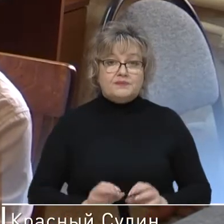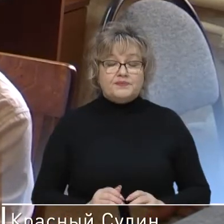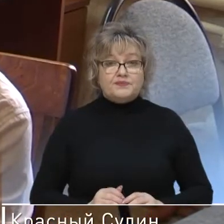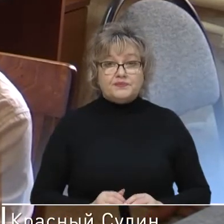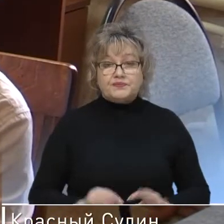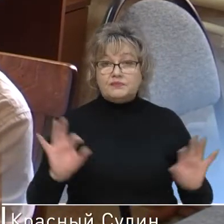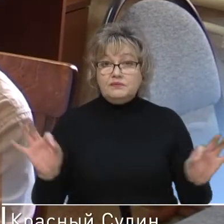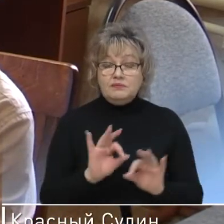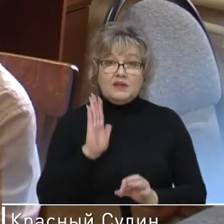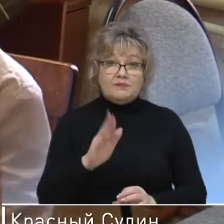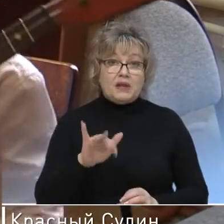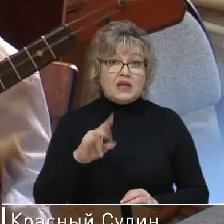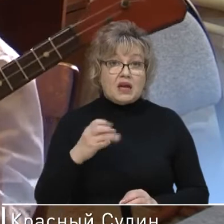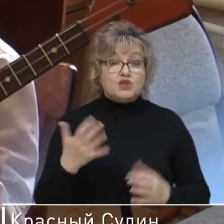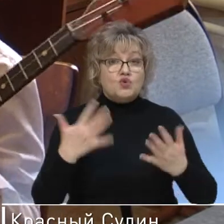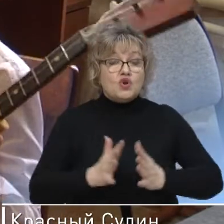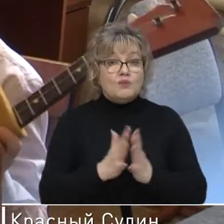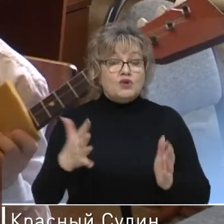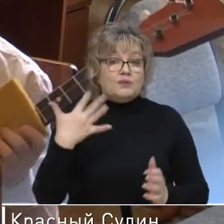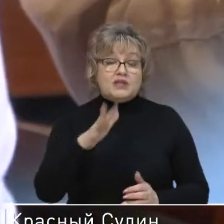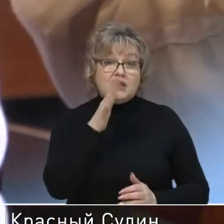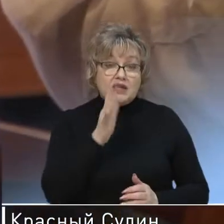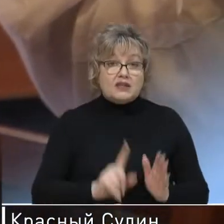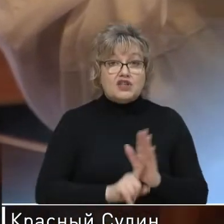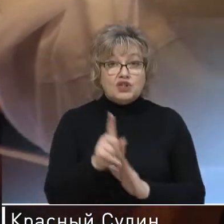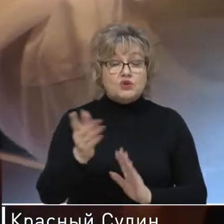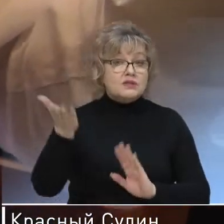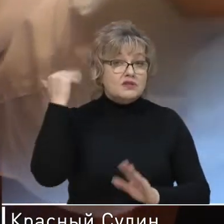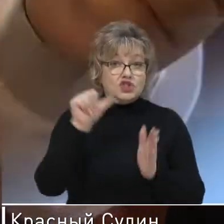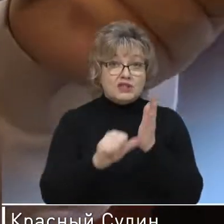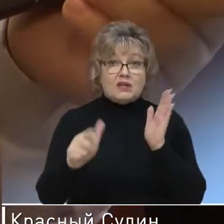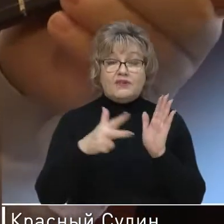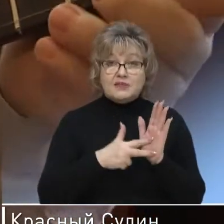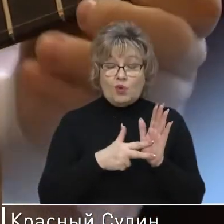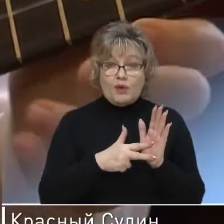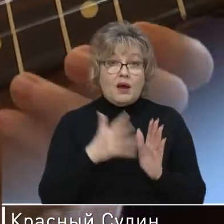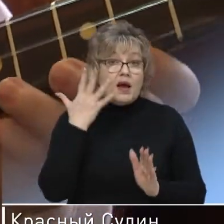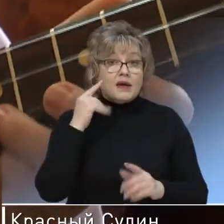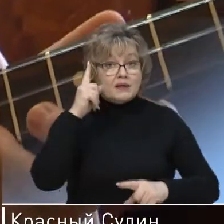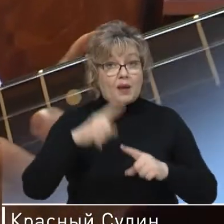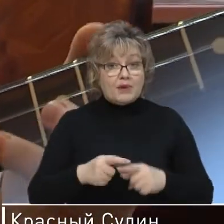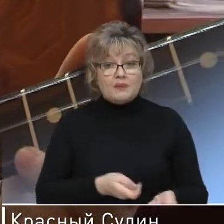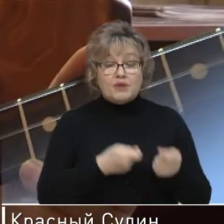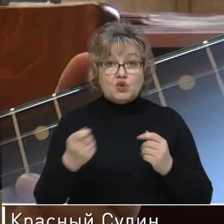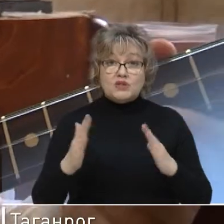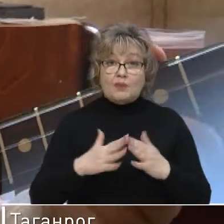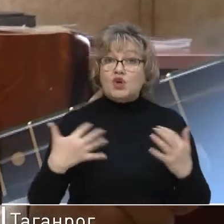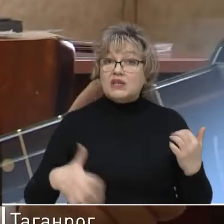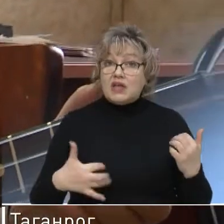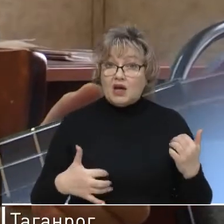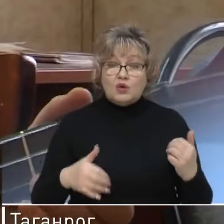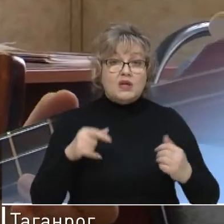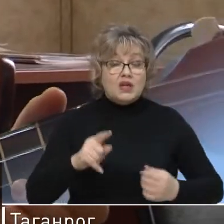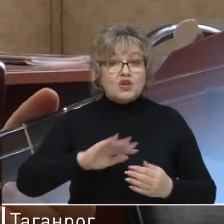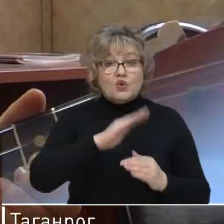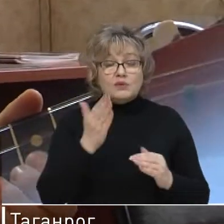В музыке Василий Полторацкий уже более полувека. Все началось в далеком 68-м, когда брат принес домой гитару. Ее